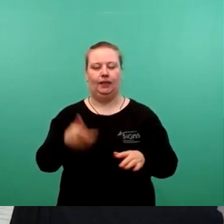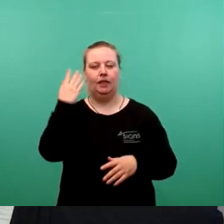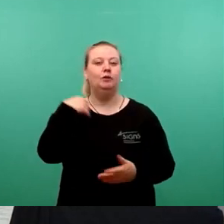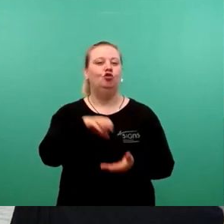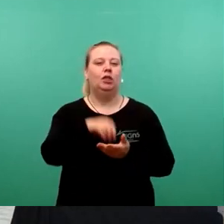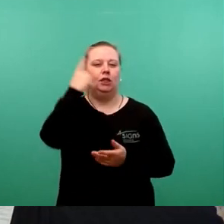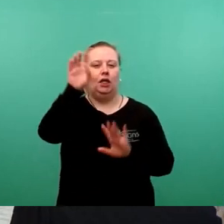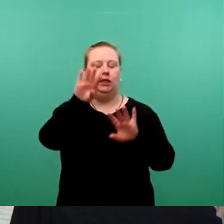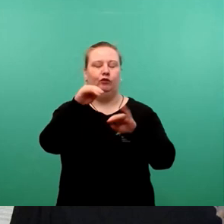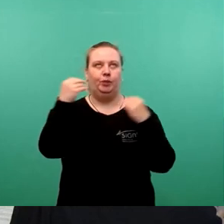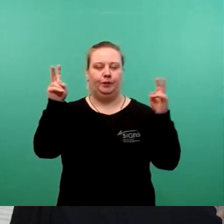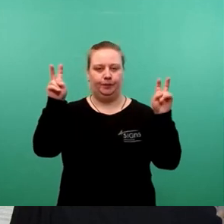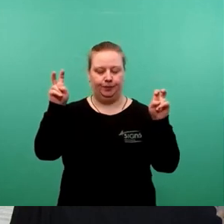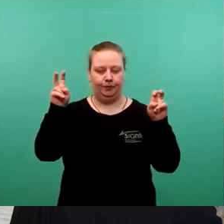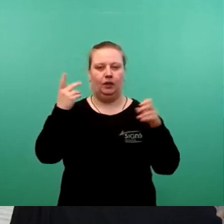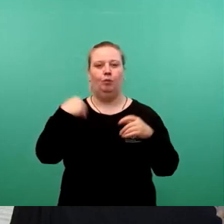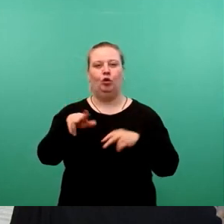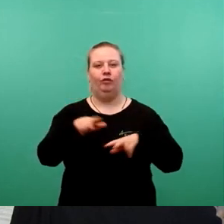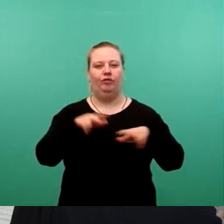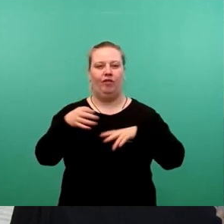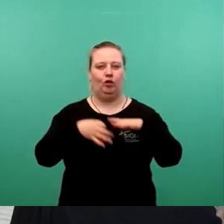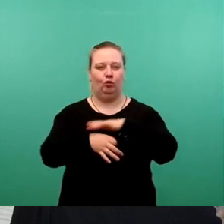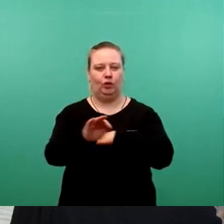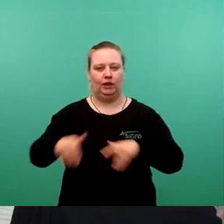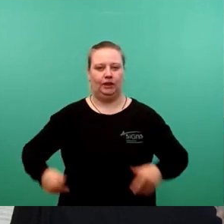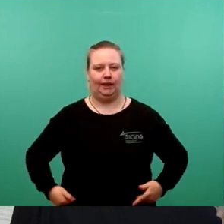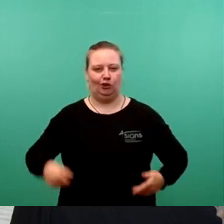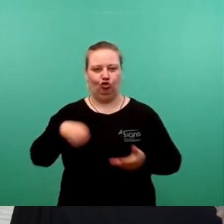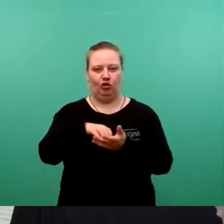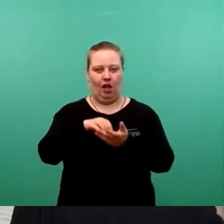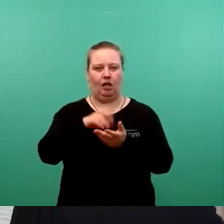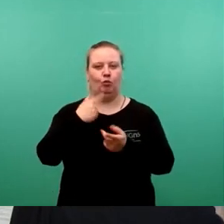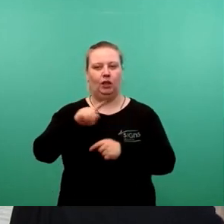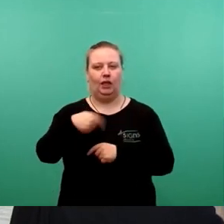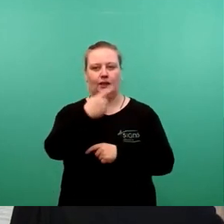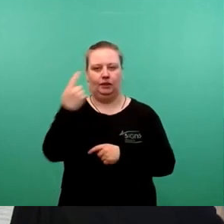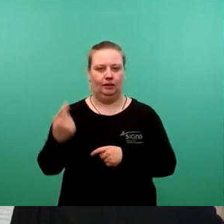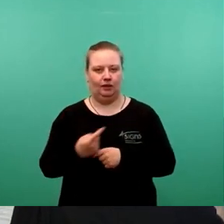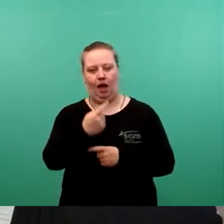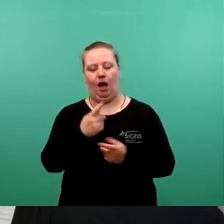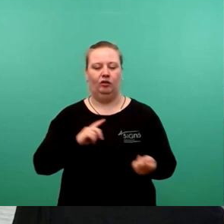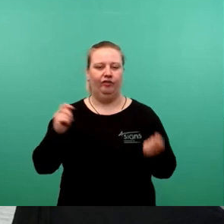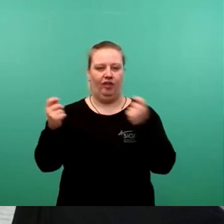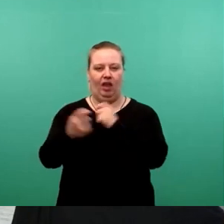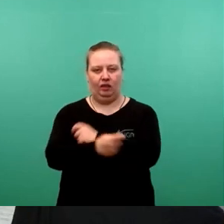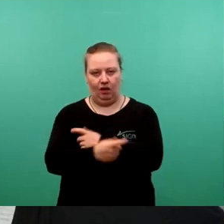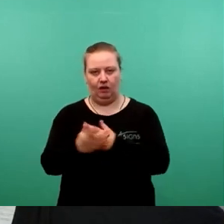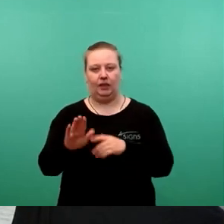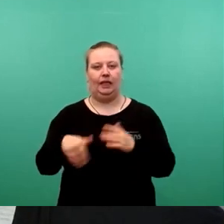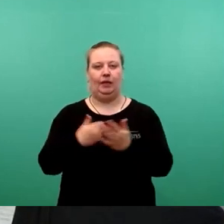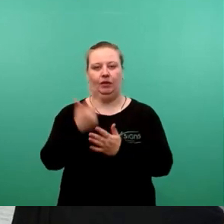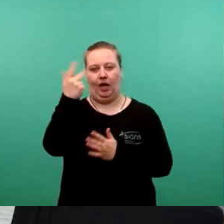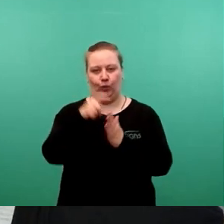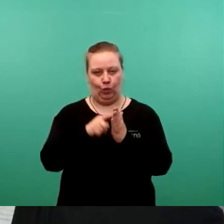Ich zitiere. Die Unterbringung der Verwaltungsdienststellen der Stadtverwaltung wird sich in den nächsten Jahren grundlegend ändern. Hierfür gibt es drei Hauptgründe.